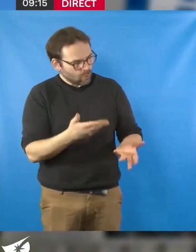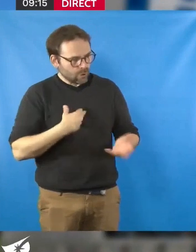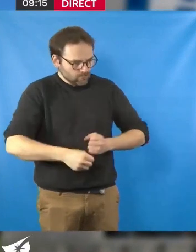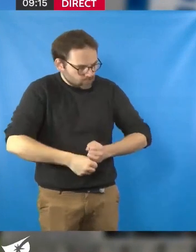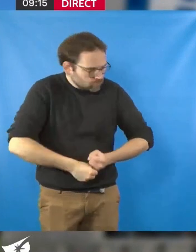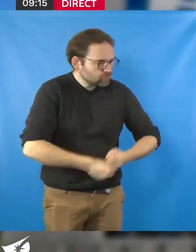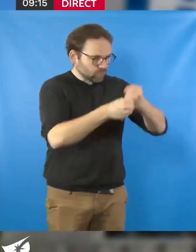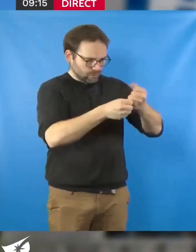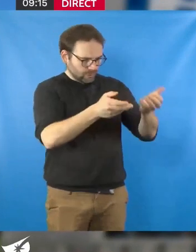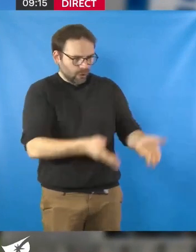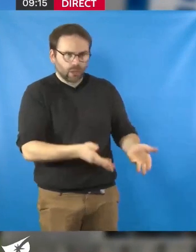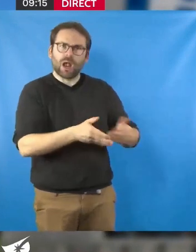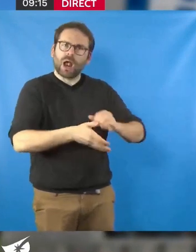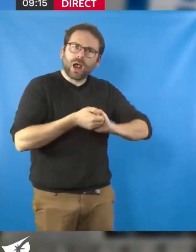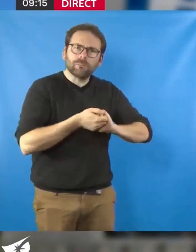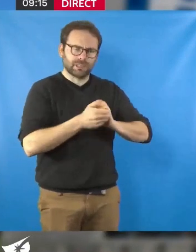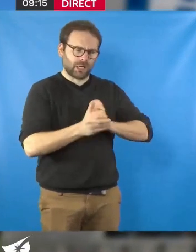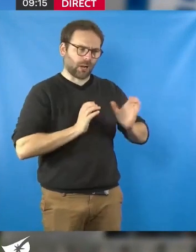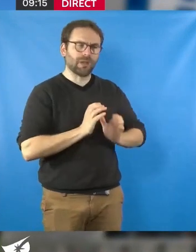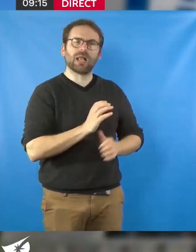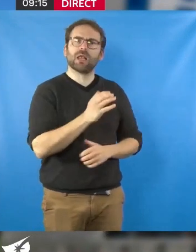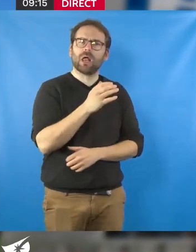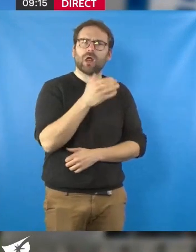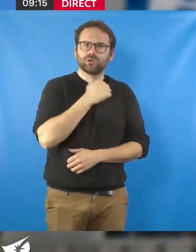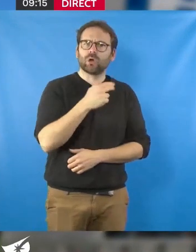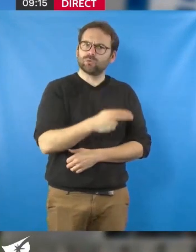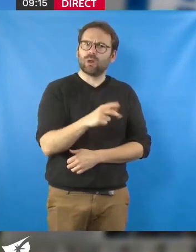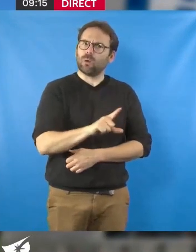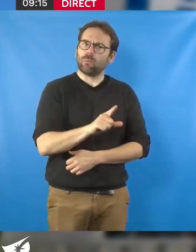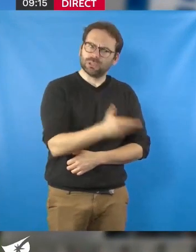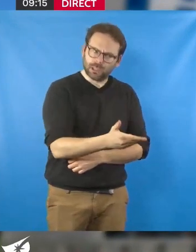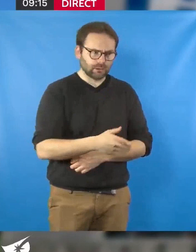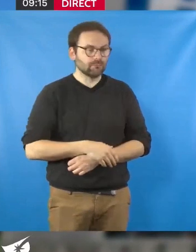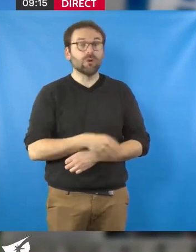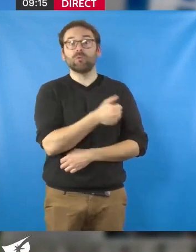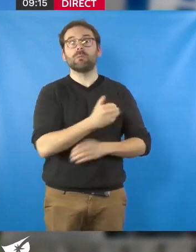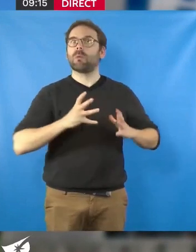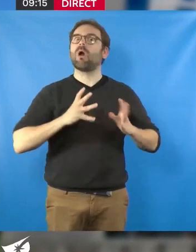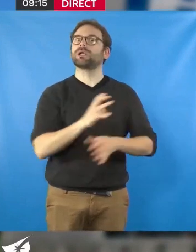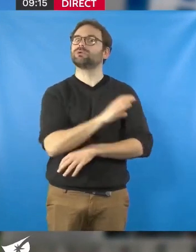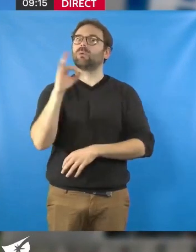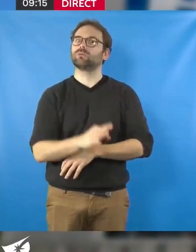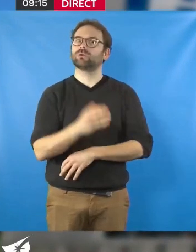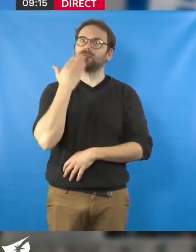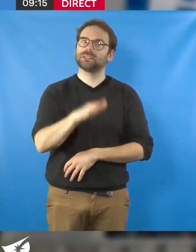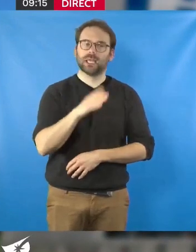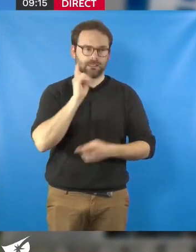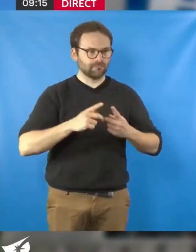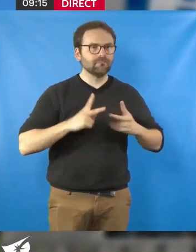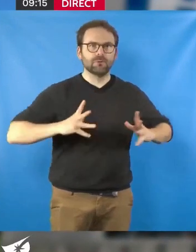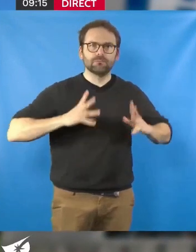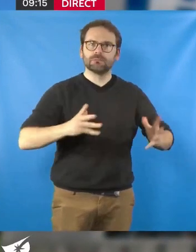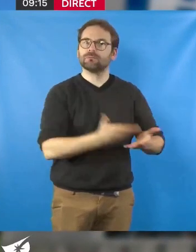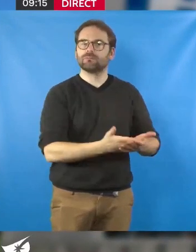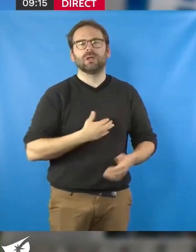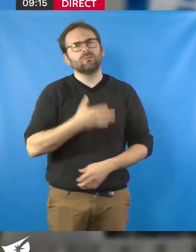soutien à notre ami et camarade Jean-Noël Lebossé, qui, vous le savez, est engagé à 100% pour sa commune. Et je